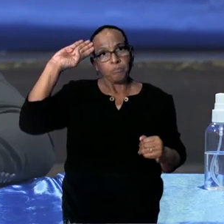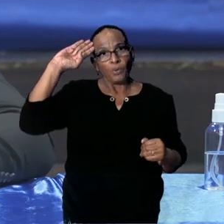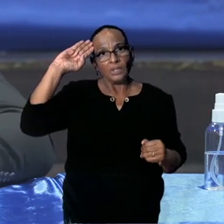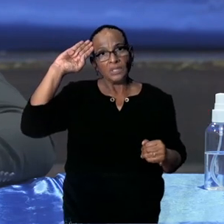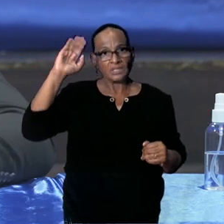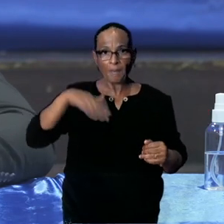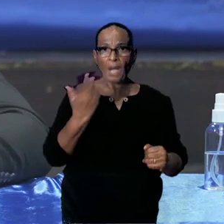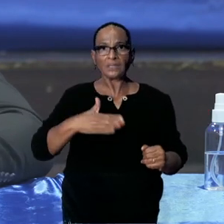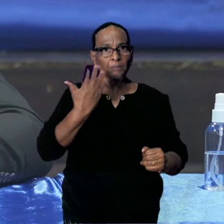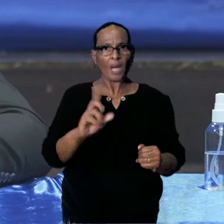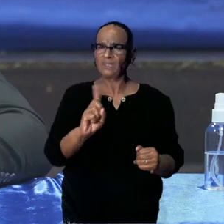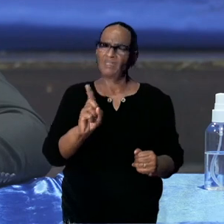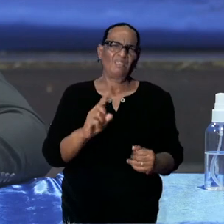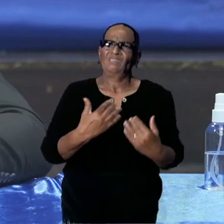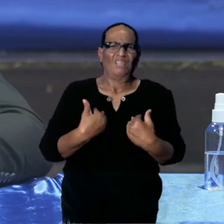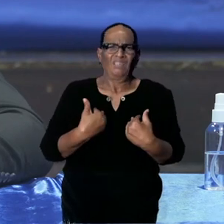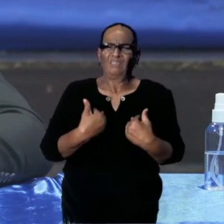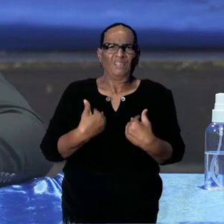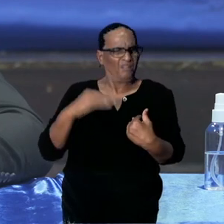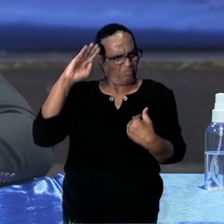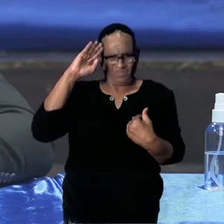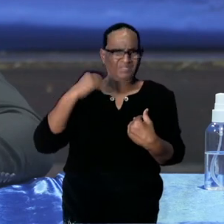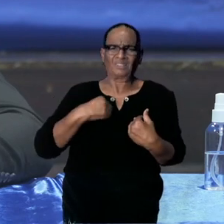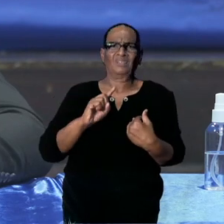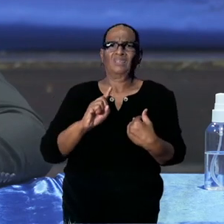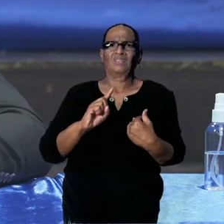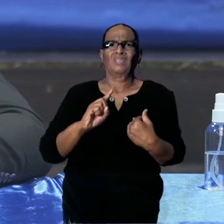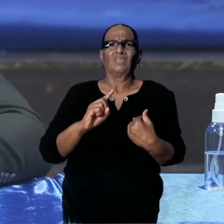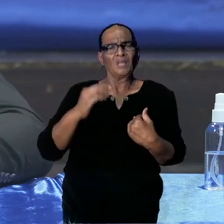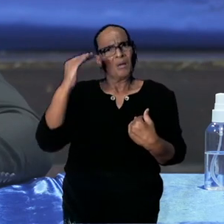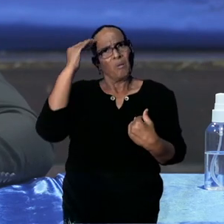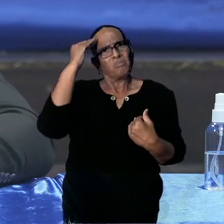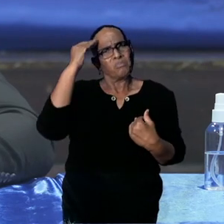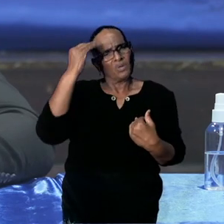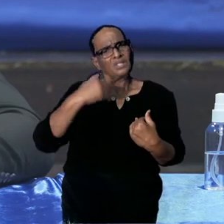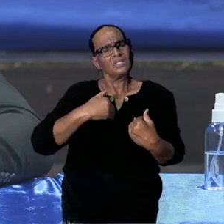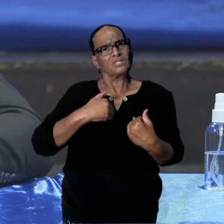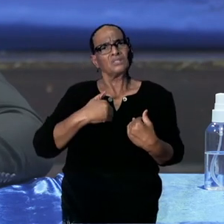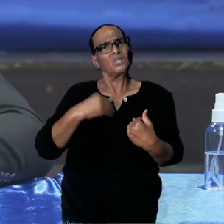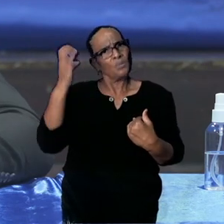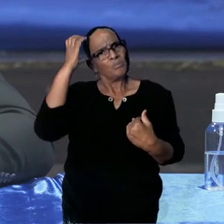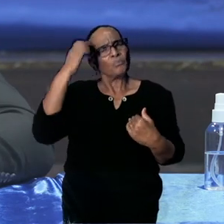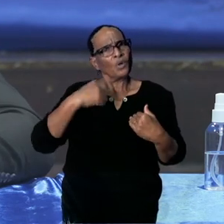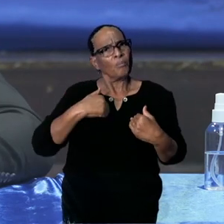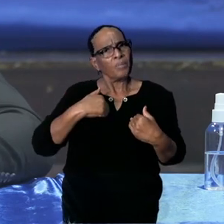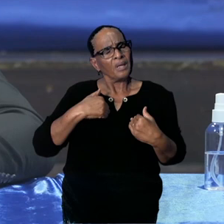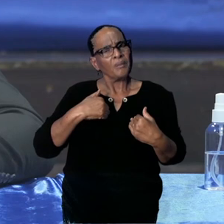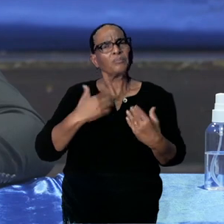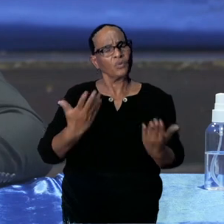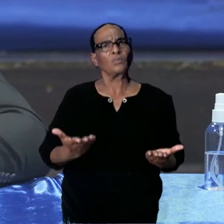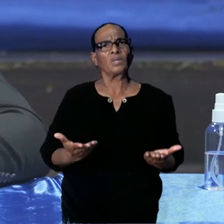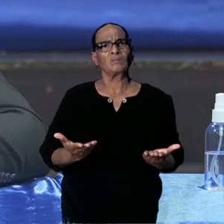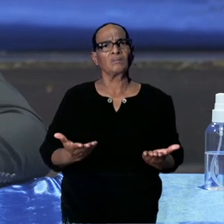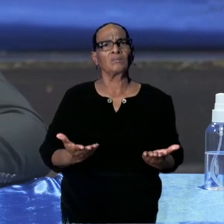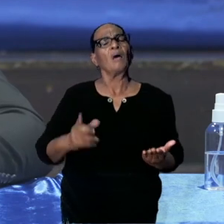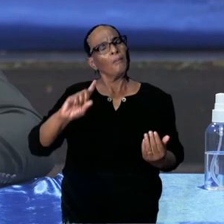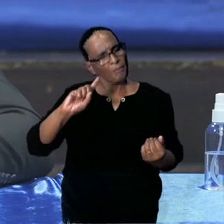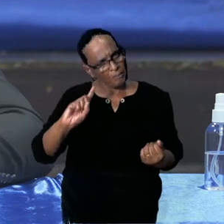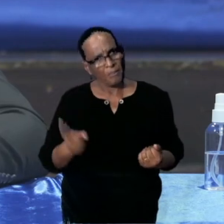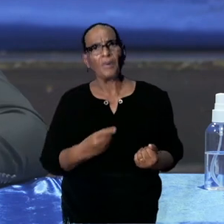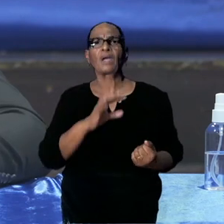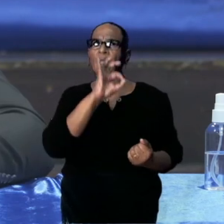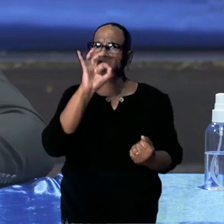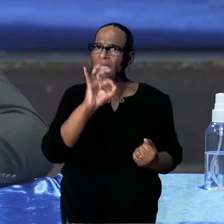daarop zal inspelen. Dus dat kan ik helemaal wegnemen. Wanneer er een acuut geval is, u mag het doorgeven. En